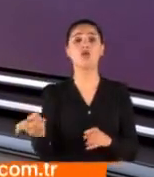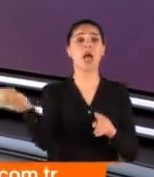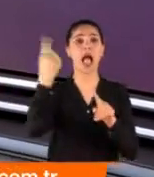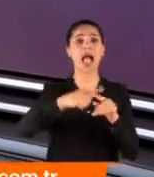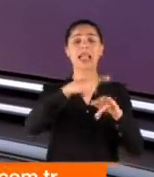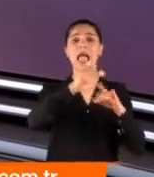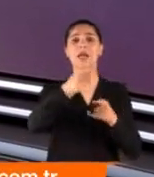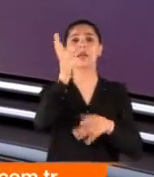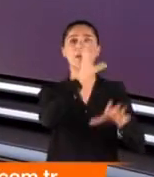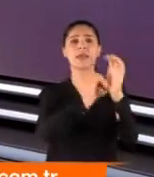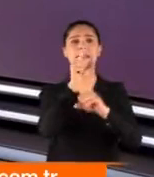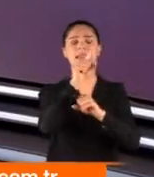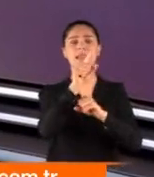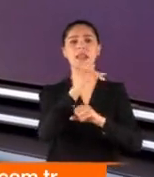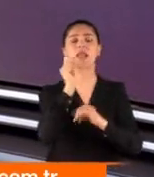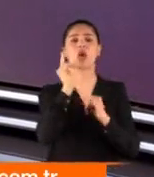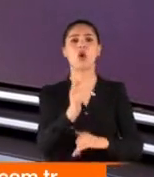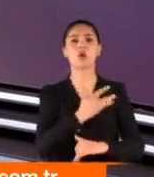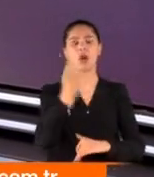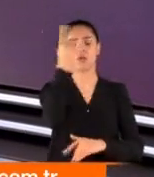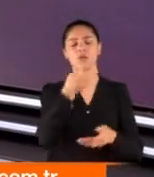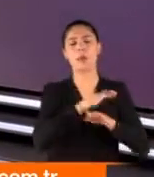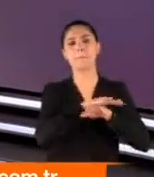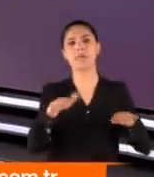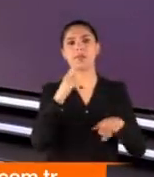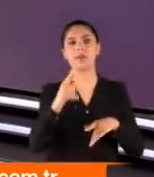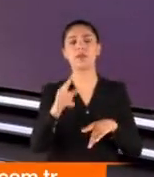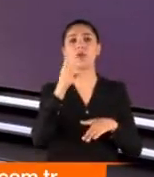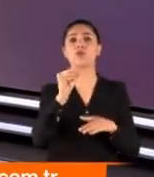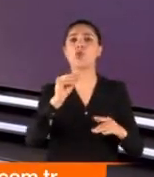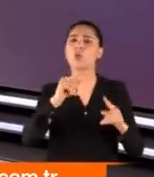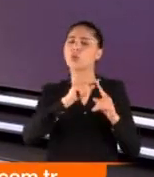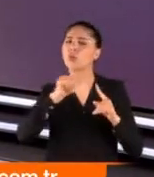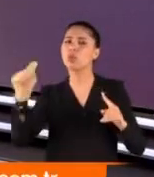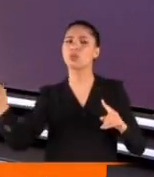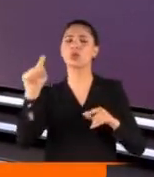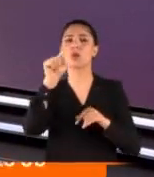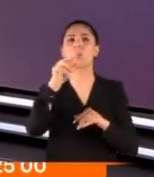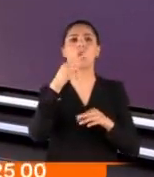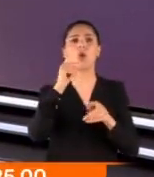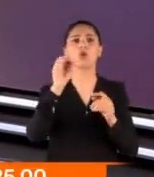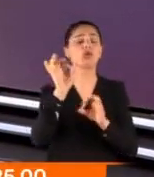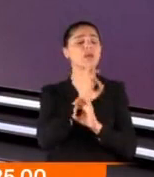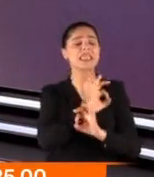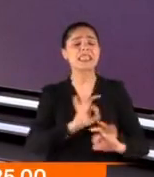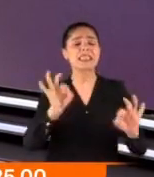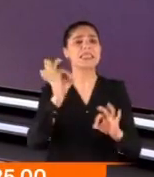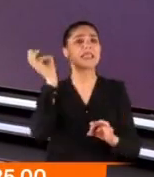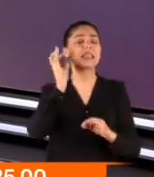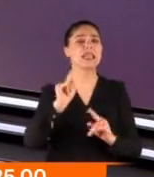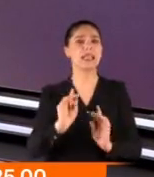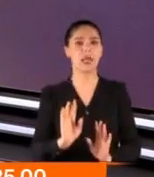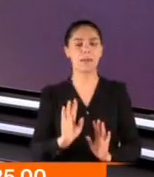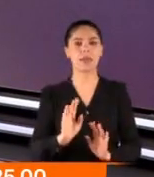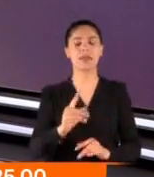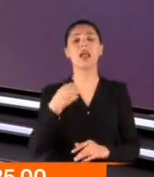'nin gizli ve art niyetli gündemi süreci bitirdi cümlesini kurdu. Çok çarpıcı. Uzun zamandır bu tonda bir konuşma dinlememiştik açıkçası.